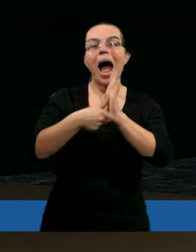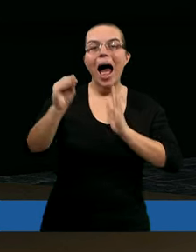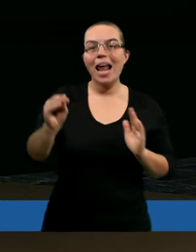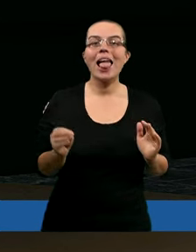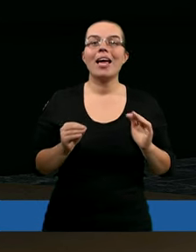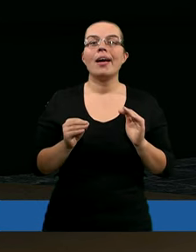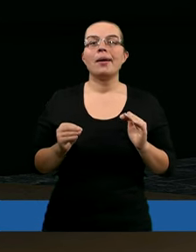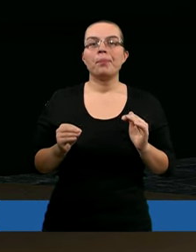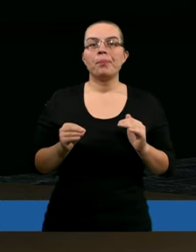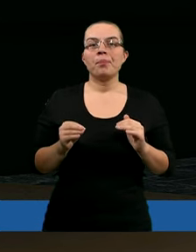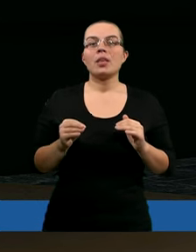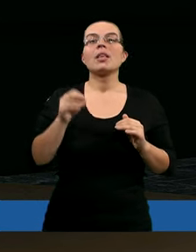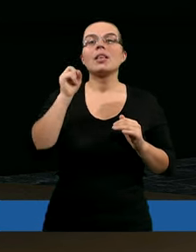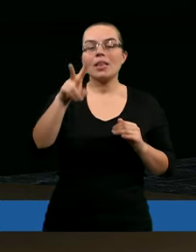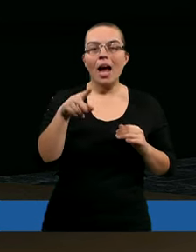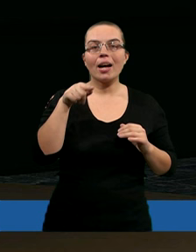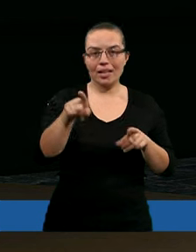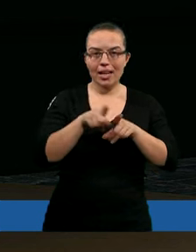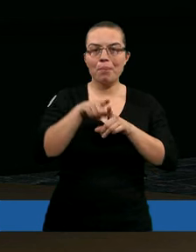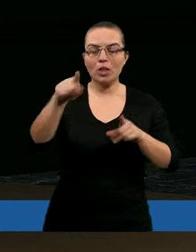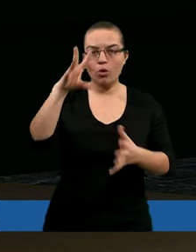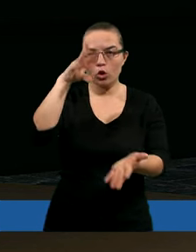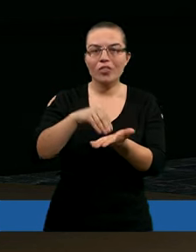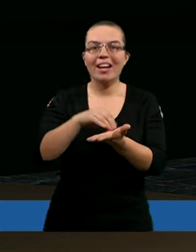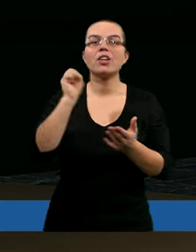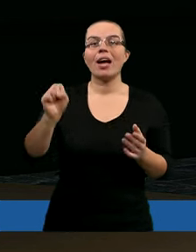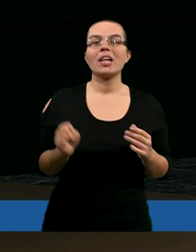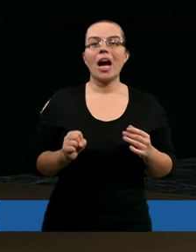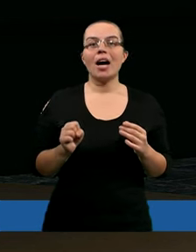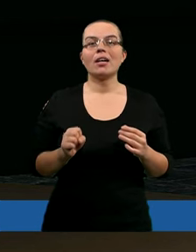tak nawet z wzrostnego doświadczenia